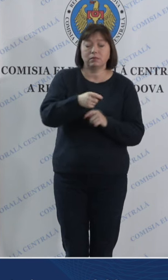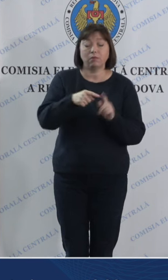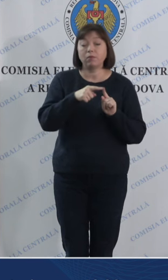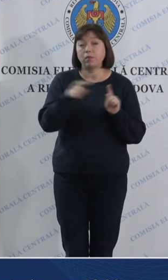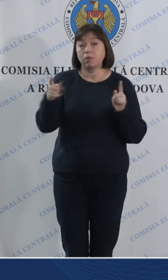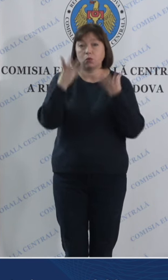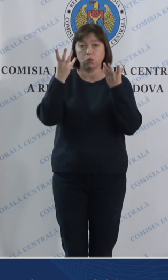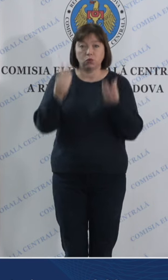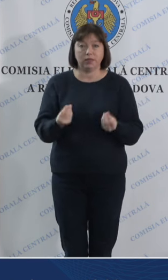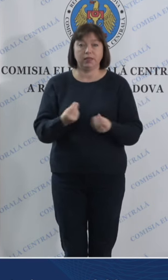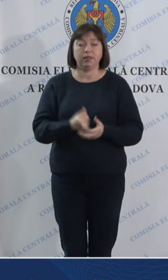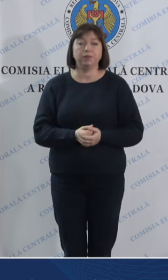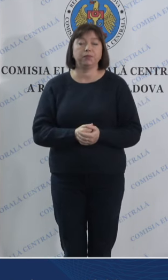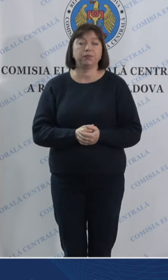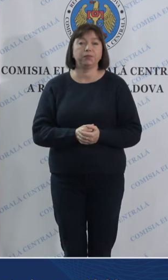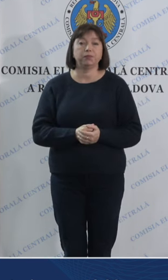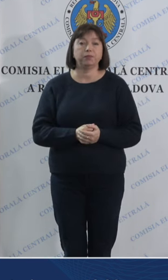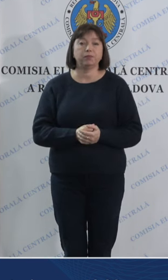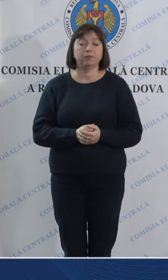parcursul zilei.